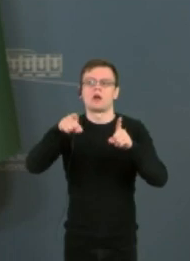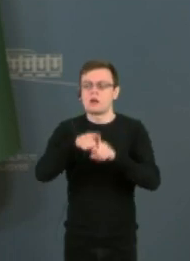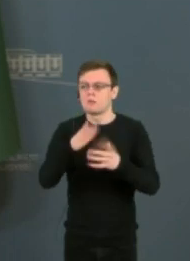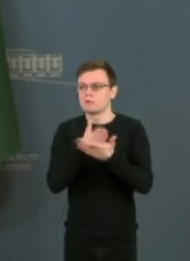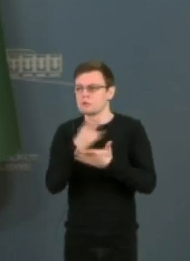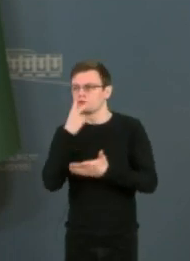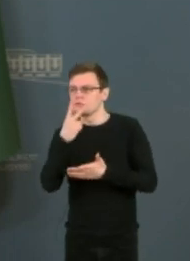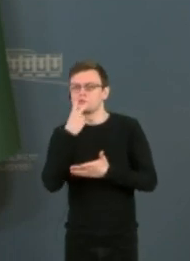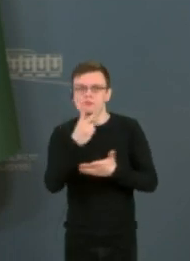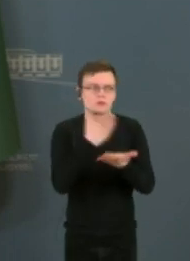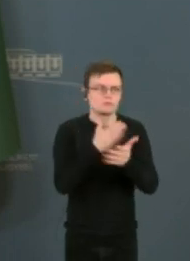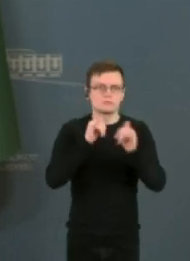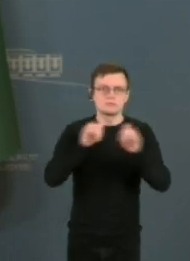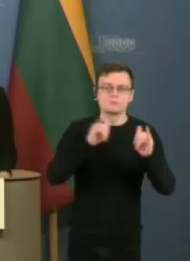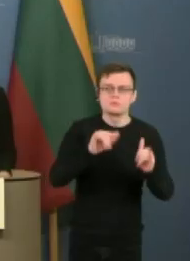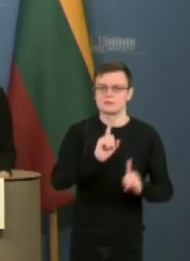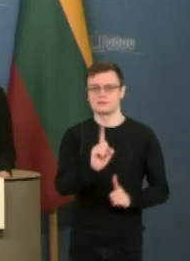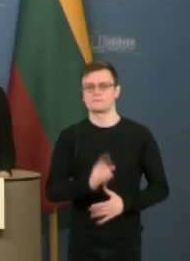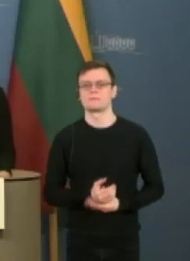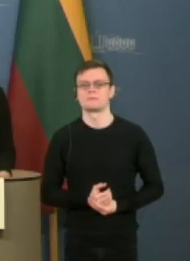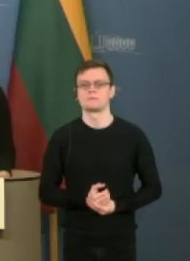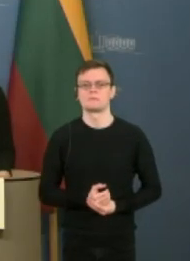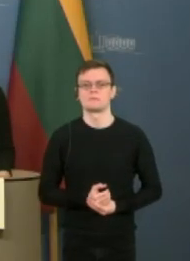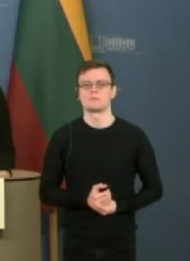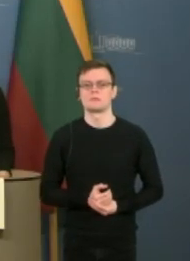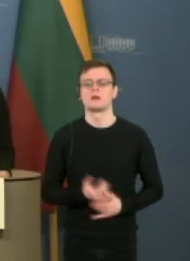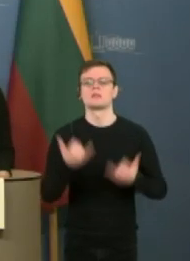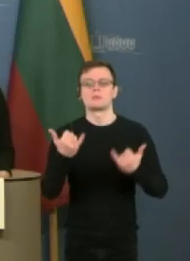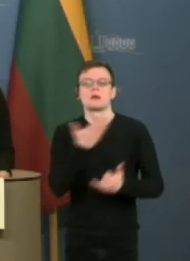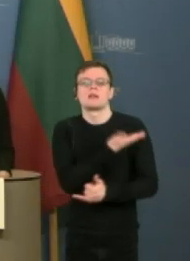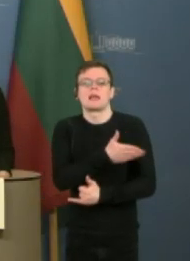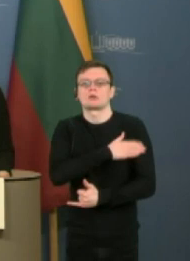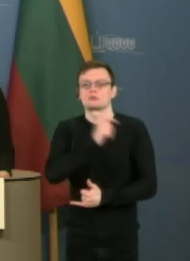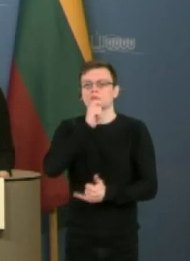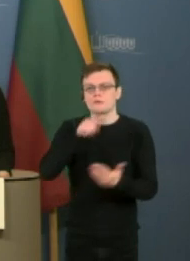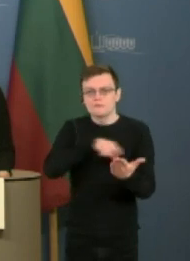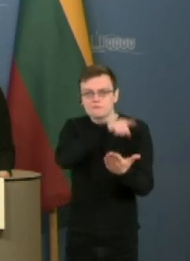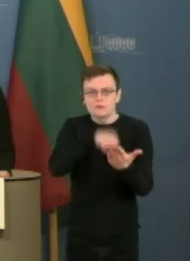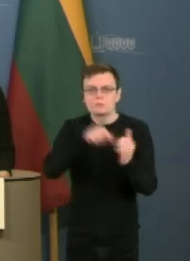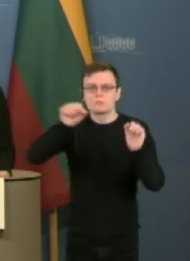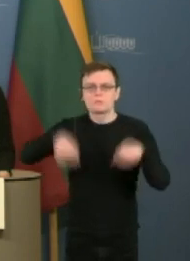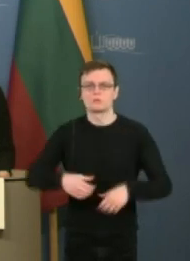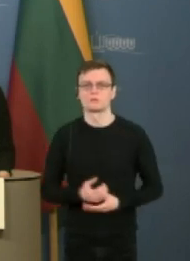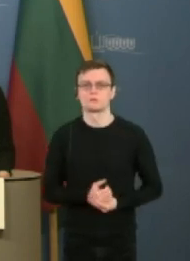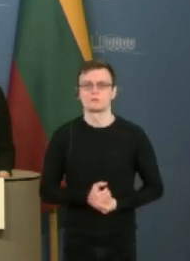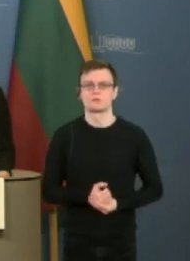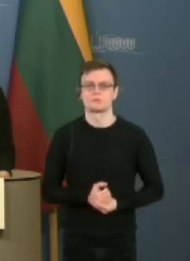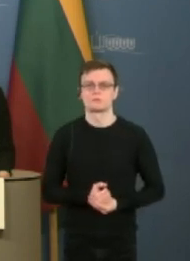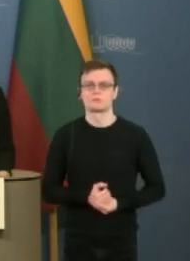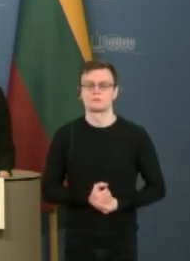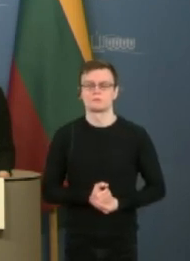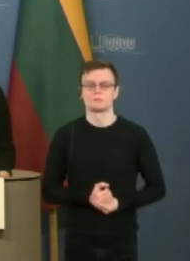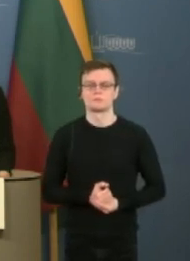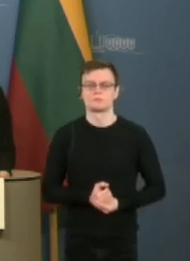statistinius skaičius. Klausimą užduoti kviečiu Lenkijos žiniaslaidos atstovą, prašau. Matauš Maranovski, Televizija